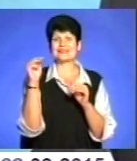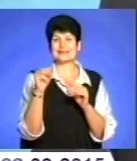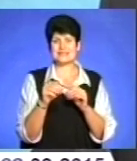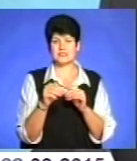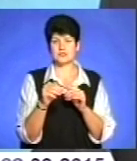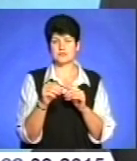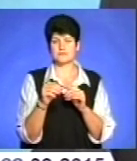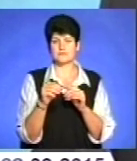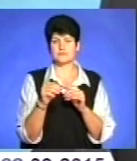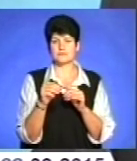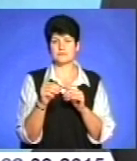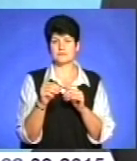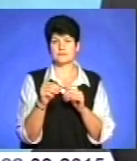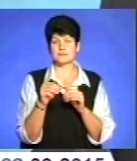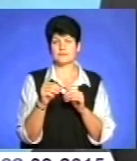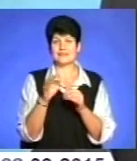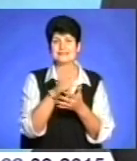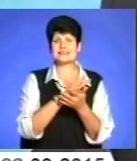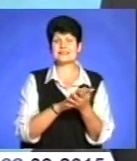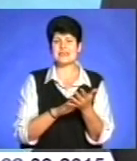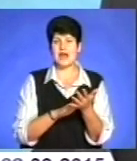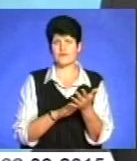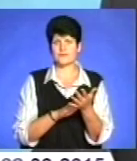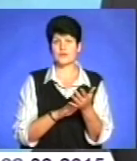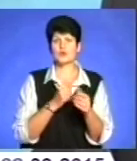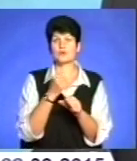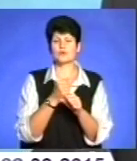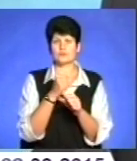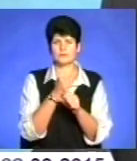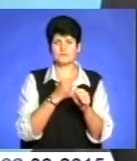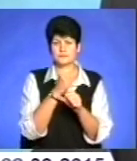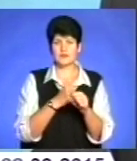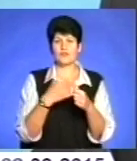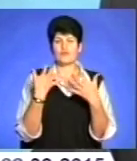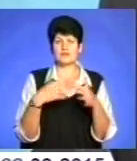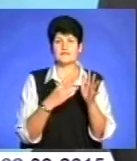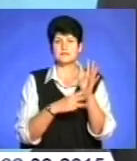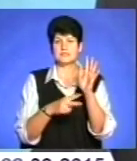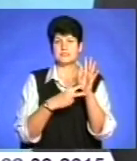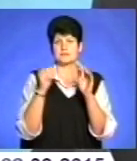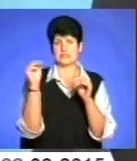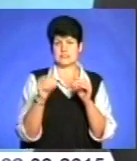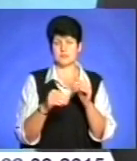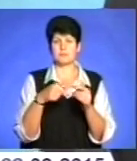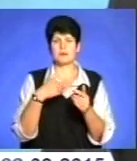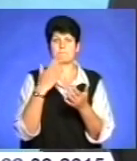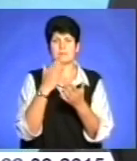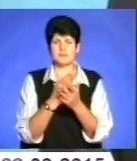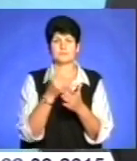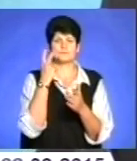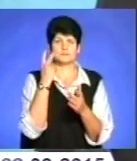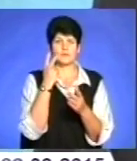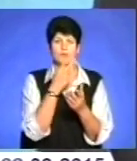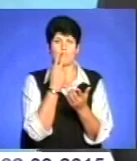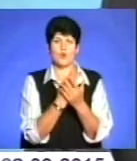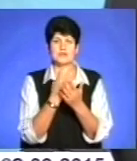заяв оброблено вже 87 тисяч. Тобто ми маємо тепер стабільний показник